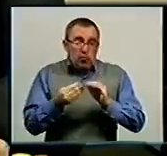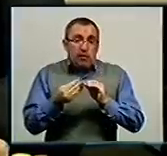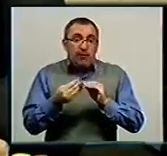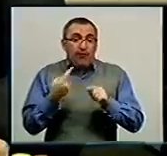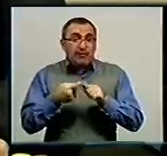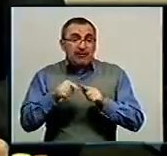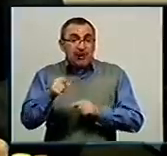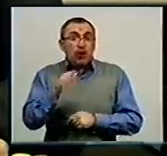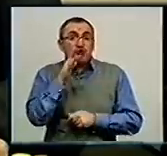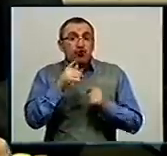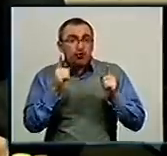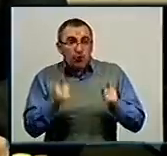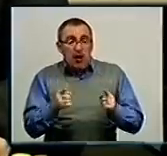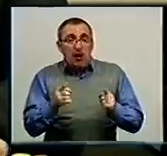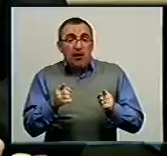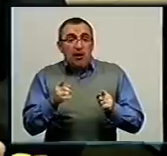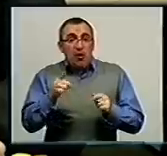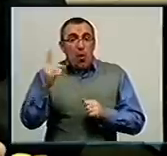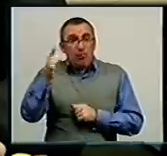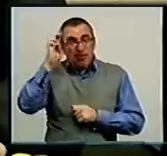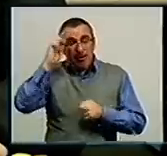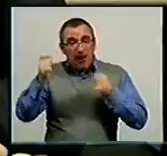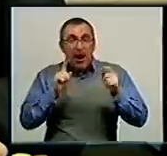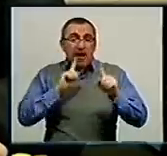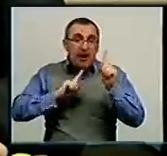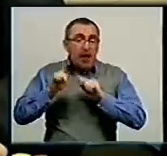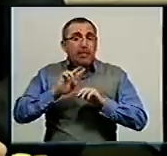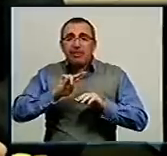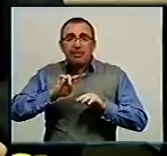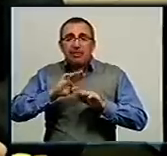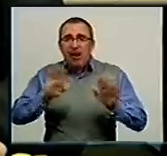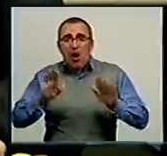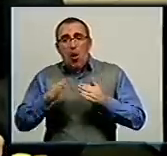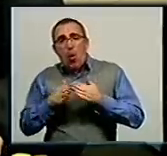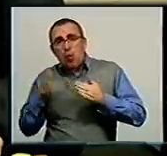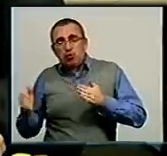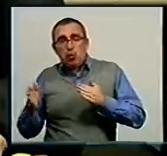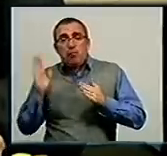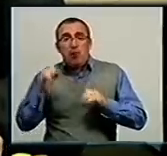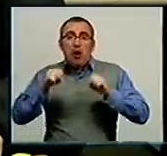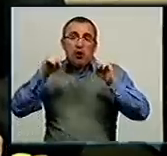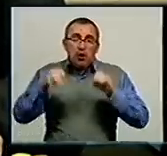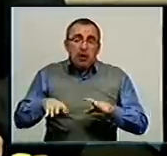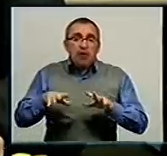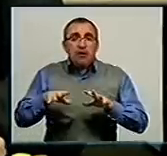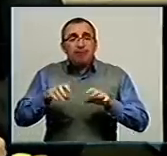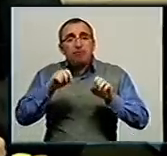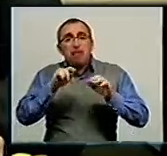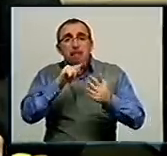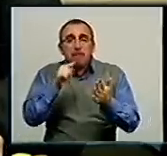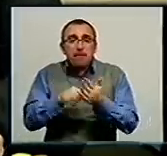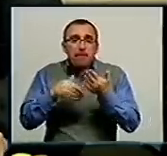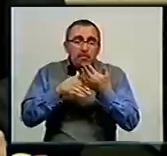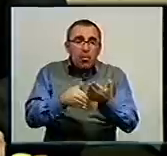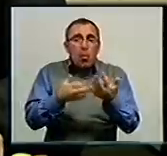цей час обласна державна адміністрація, обласна рада не осторонь. Ми вирішуємо питання, намагаємося вирішити питання з приводу